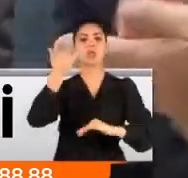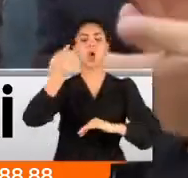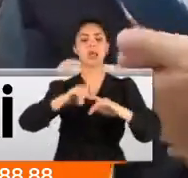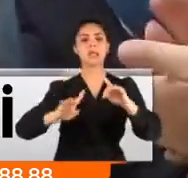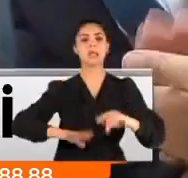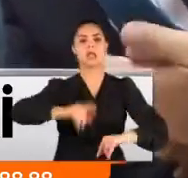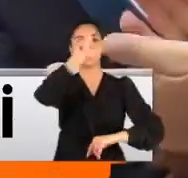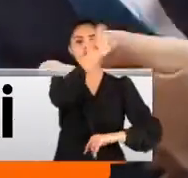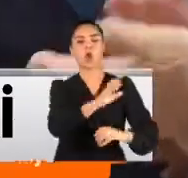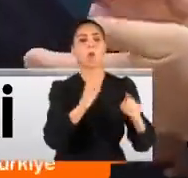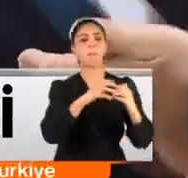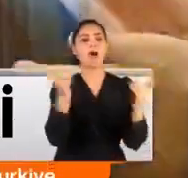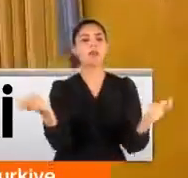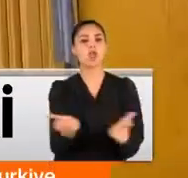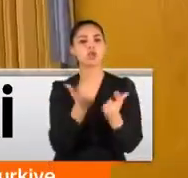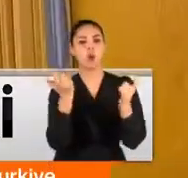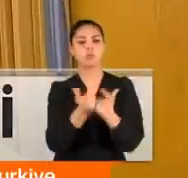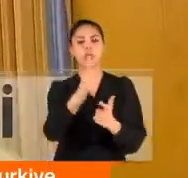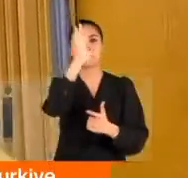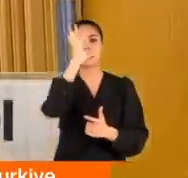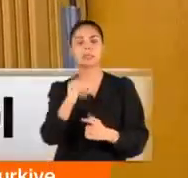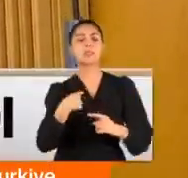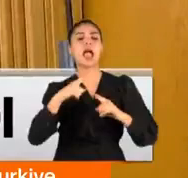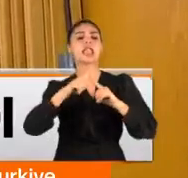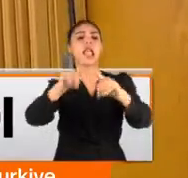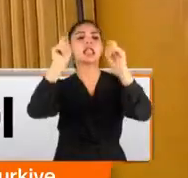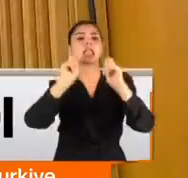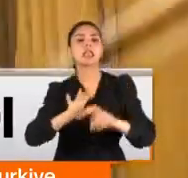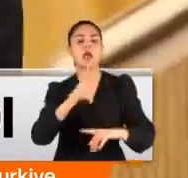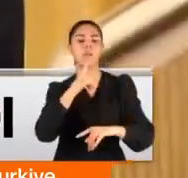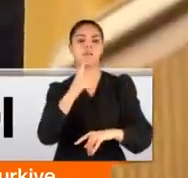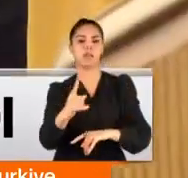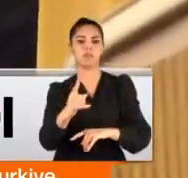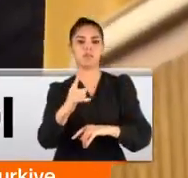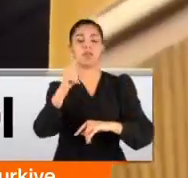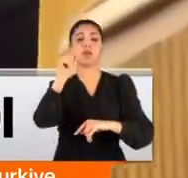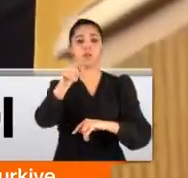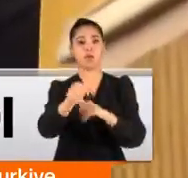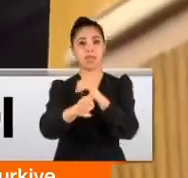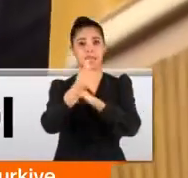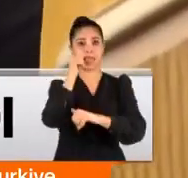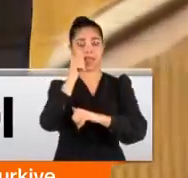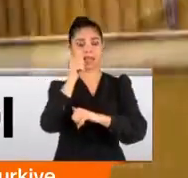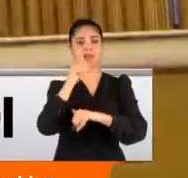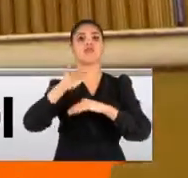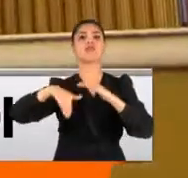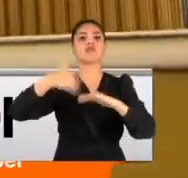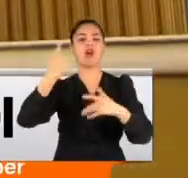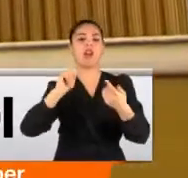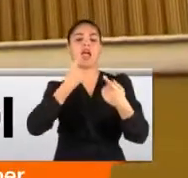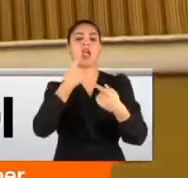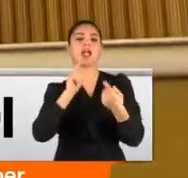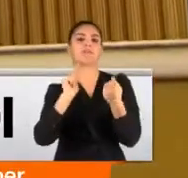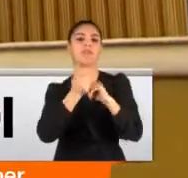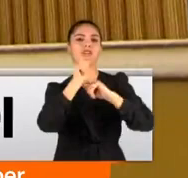Kılıçdaroğlu partisinin grup toplantısına kimseyi tehdit etmedim sözleriyle başladı. Ancak bu geri adım çok uzun sürmedi. İlerleyen